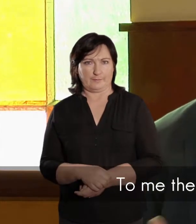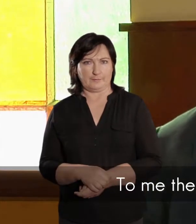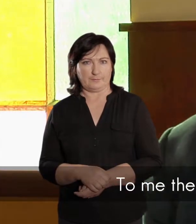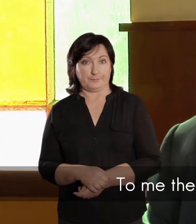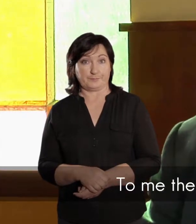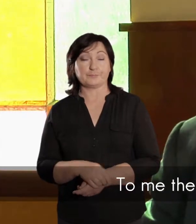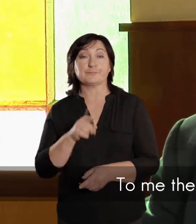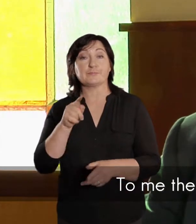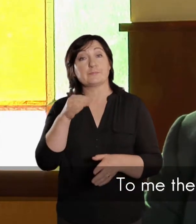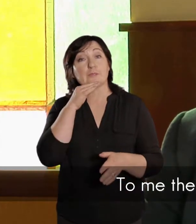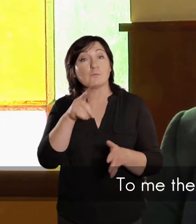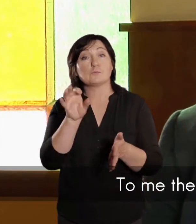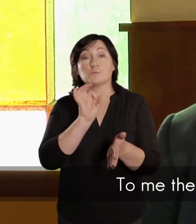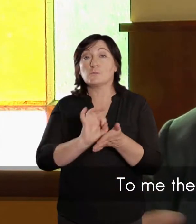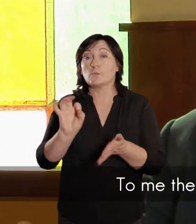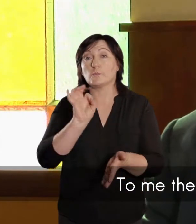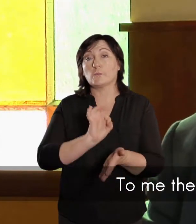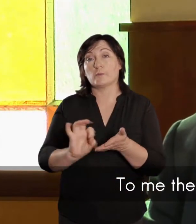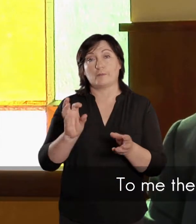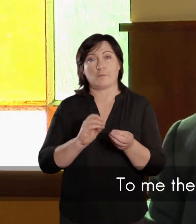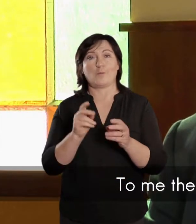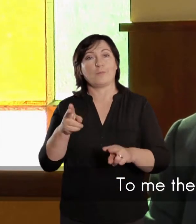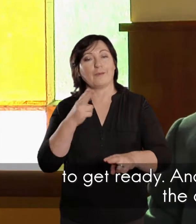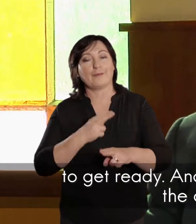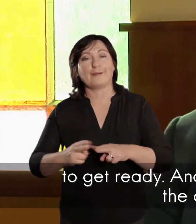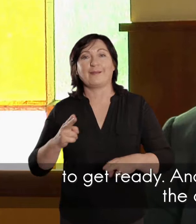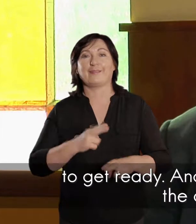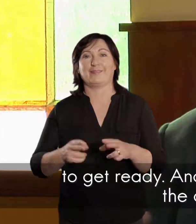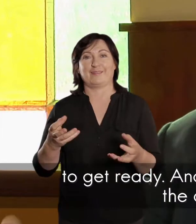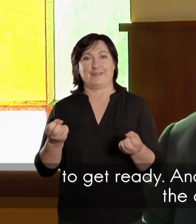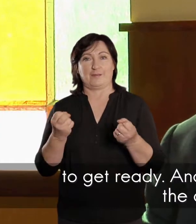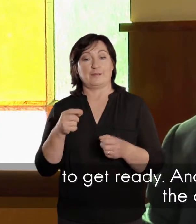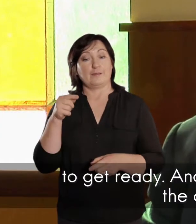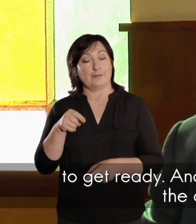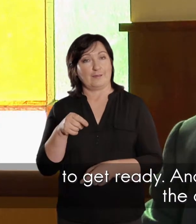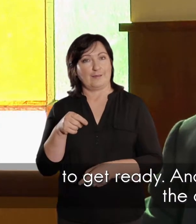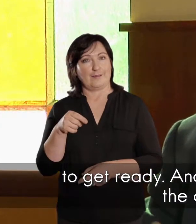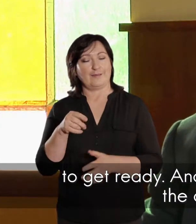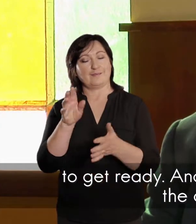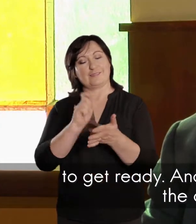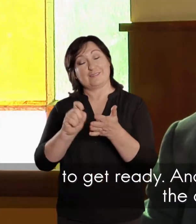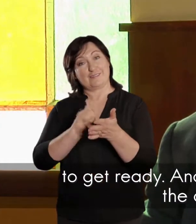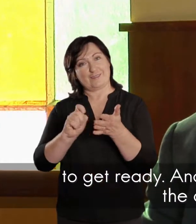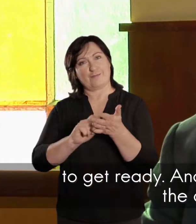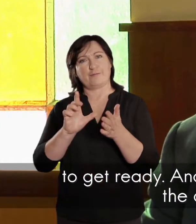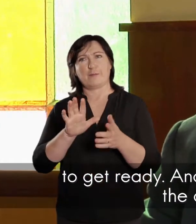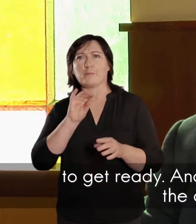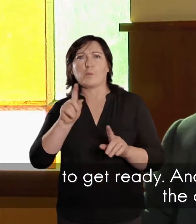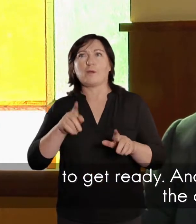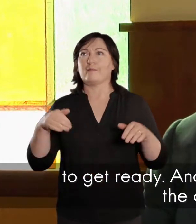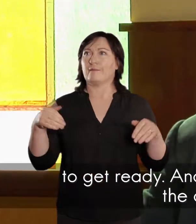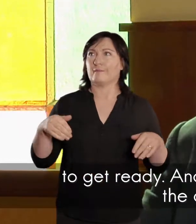Advent, sê vir my, om skoen te maak, om gereed te kry, en die gedig praat,